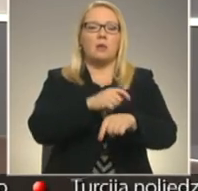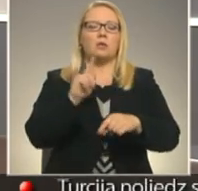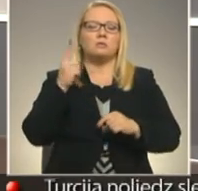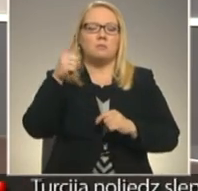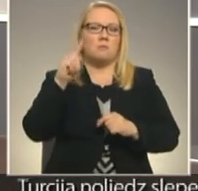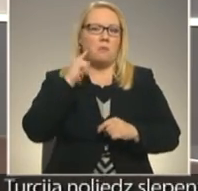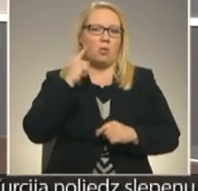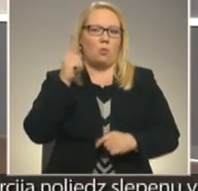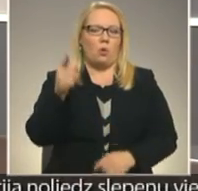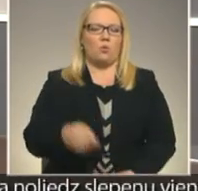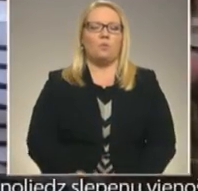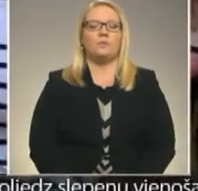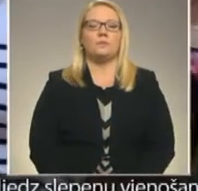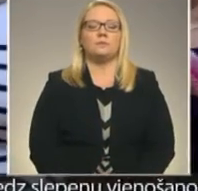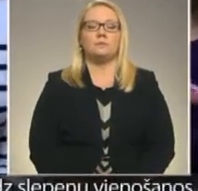turpina Vidzemstilvīziju.